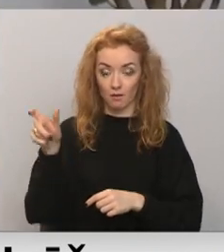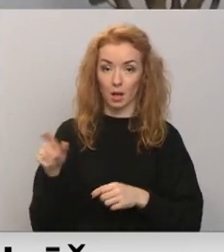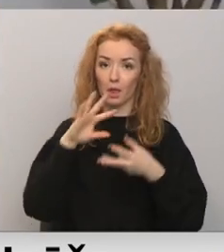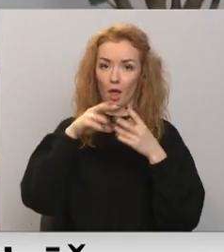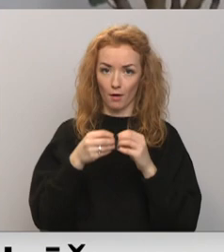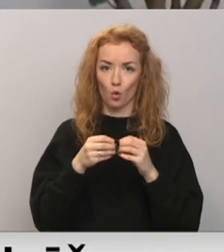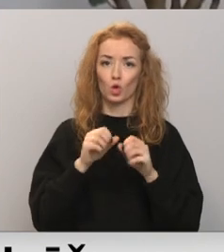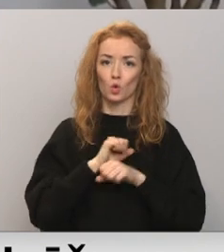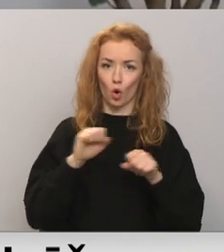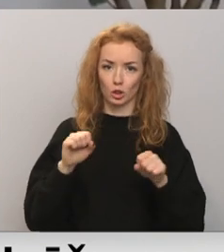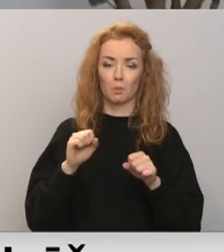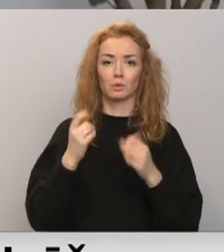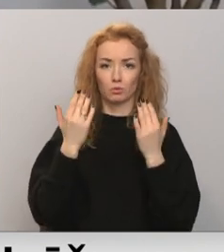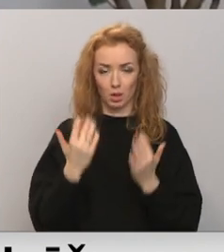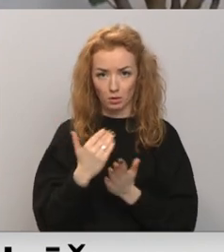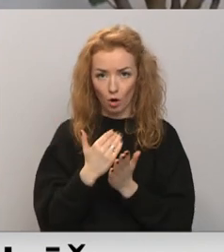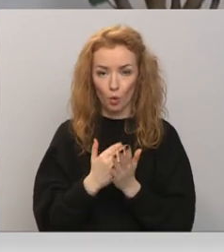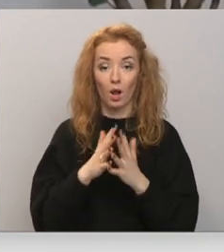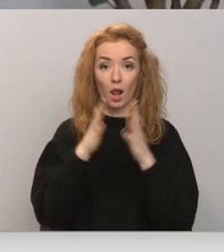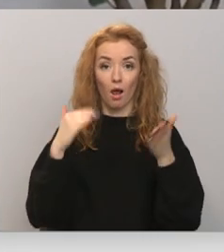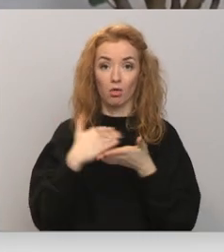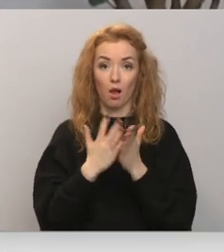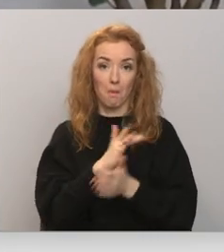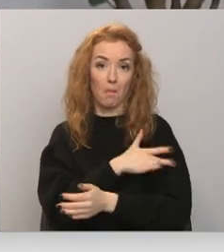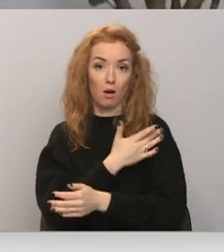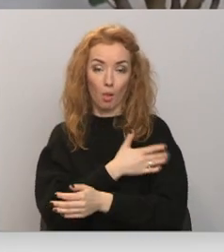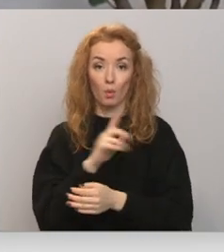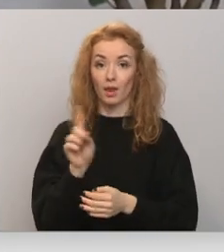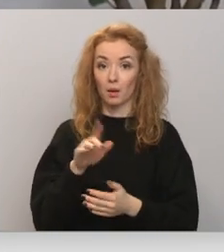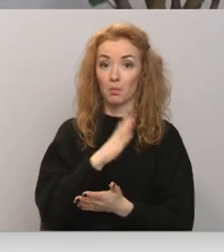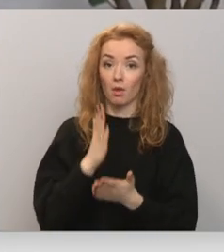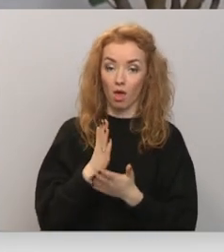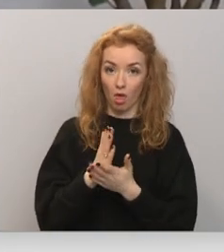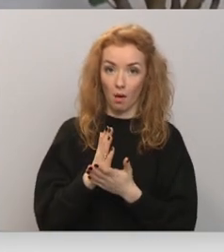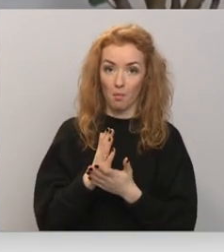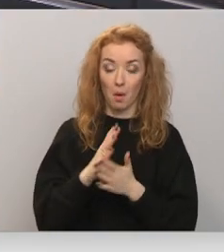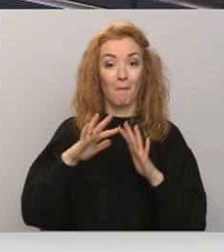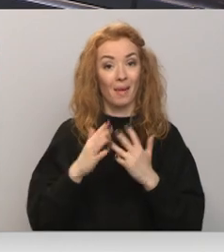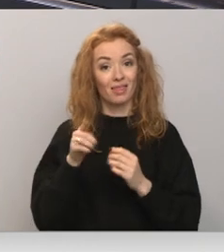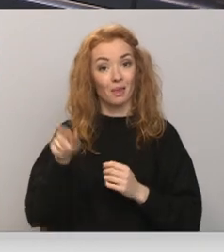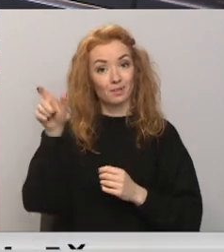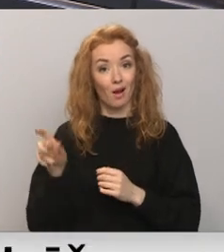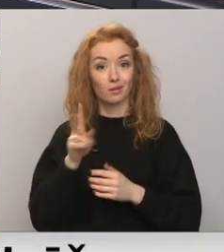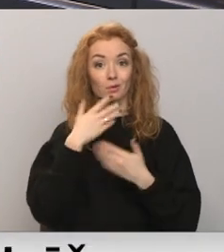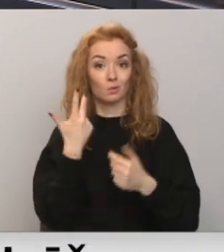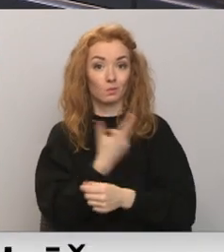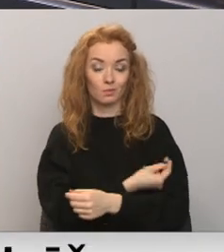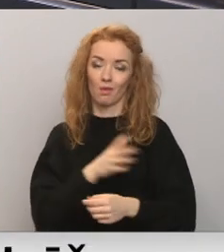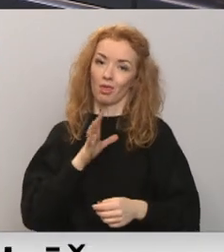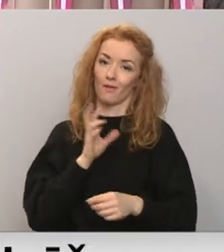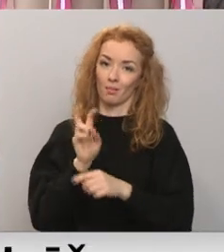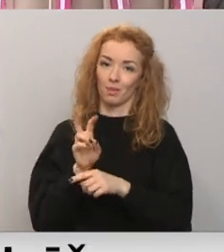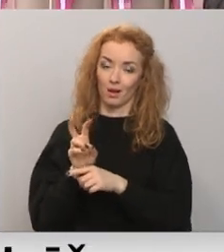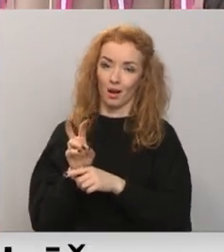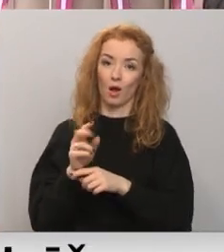piesardzības pasākumus, lielākā daļa pakalpojumu un tālākī pieejami pret statā nevakcinētiem. Darbu glātienē varēs